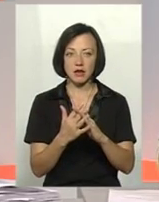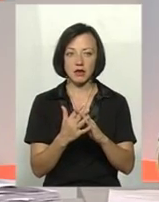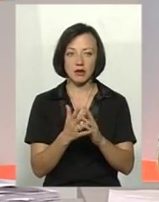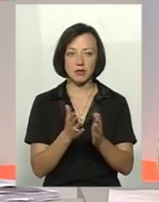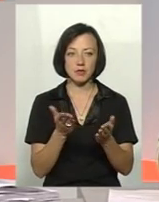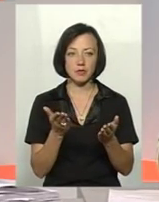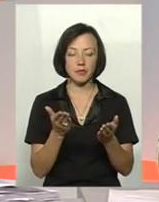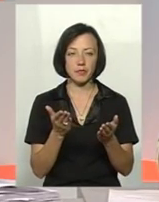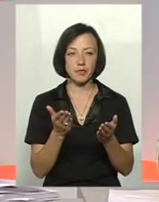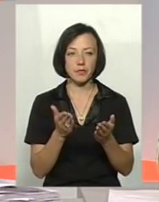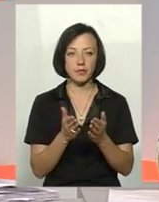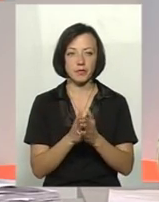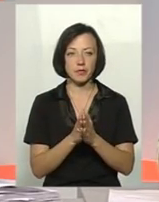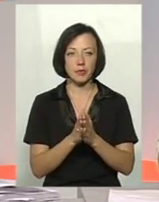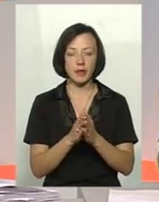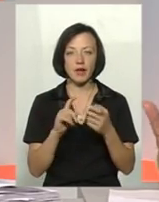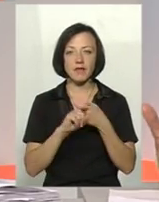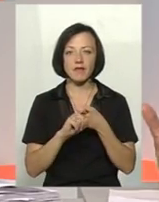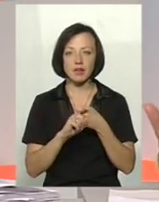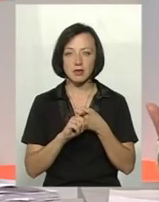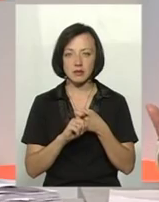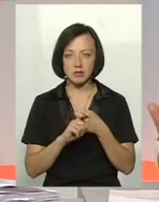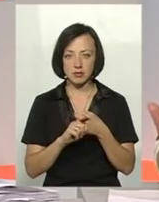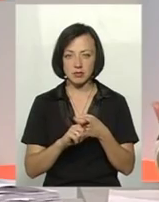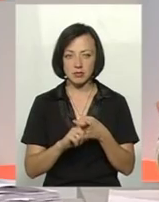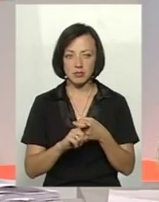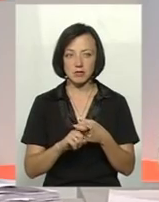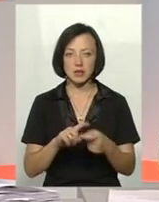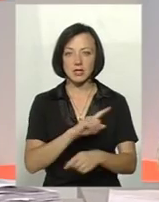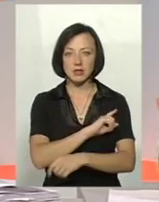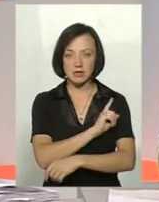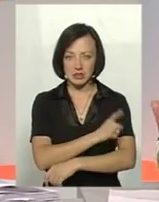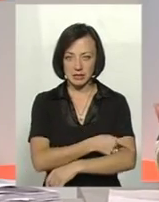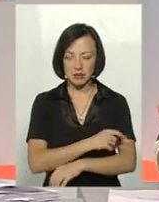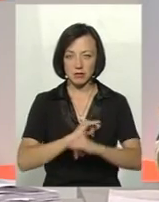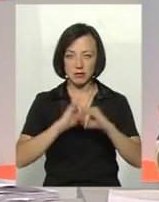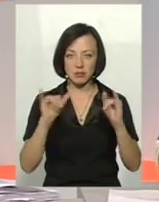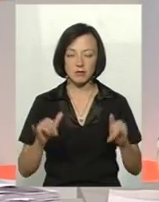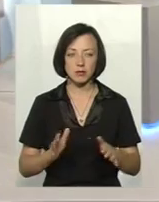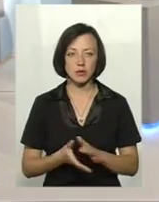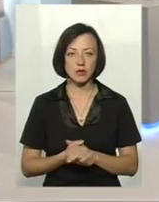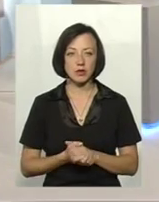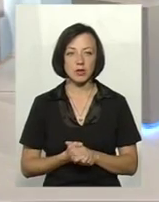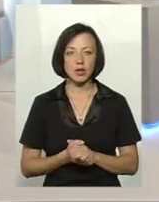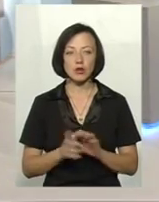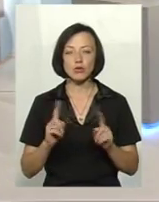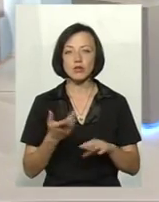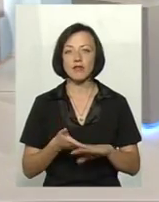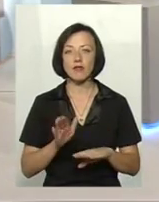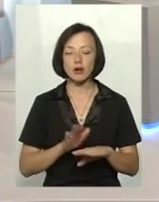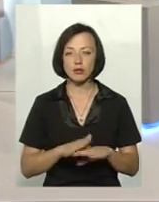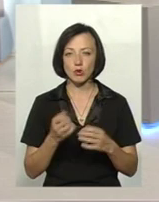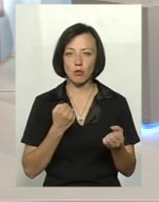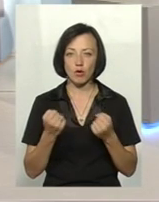значить, ну, вірус набере силу. Так, щоб для людини було зрозуміло, коли вірус набере силу. Тоді дуже важко буде